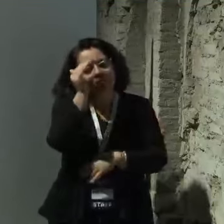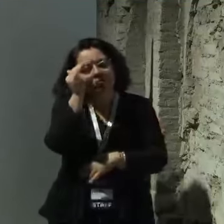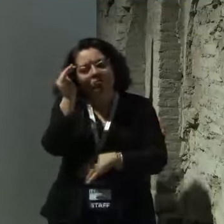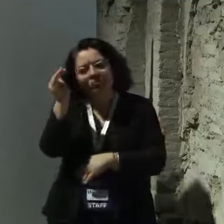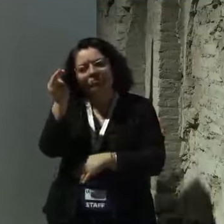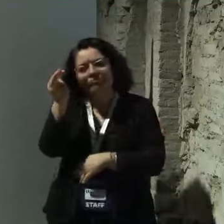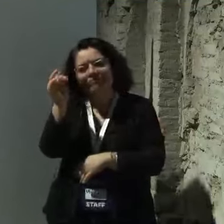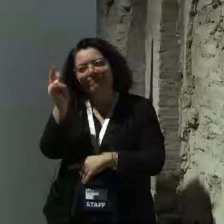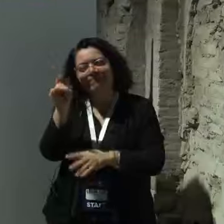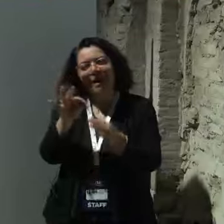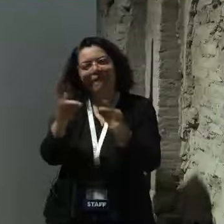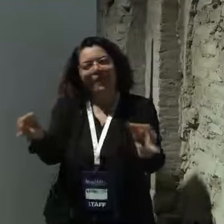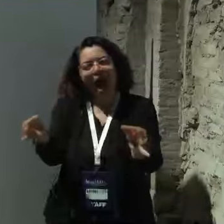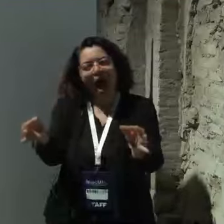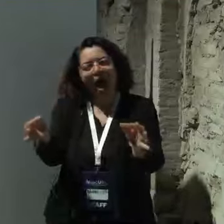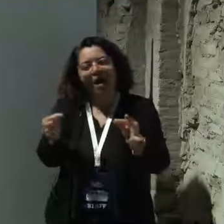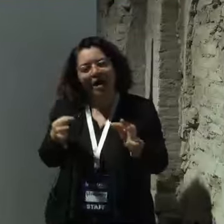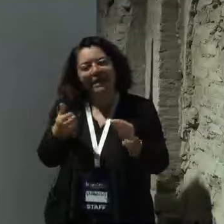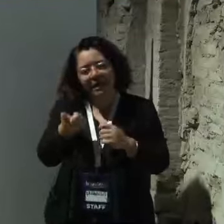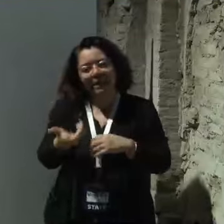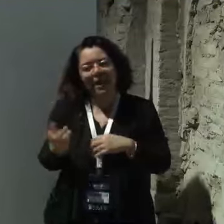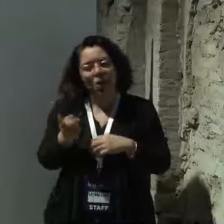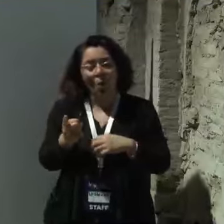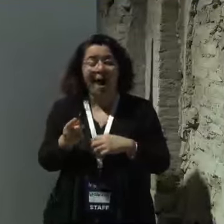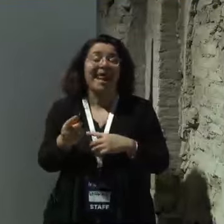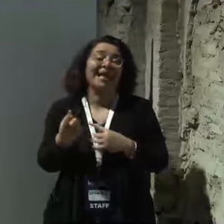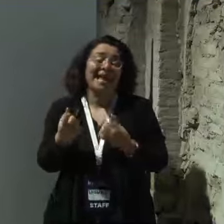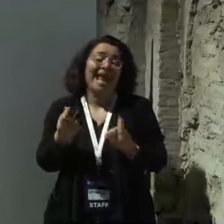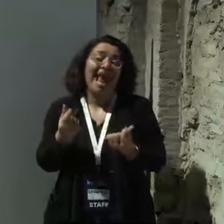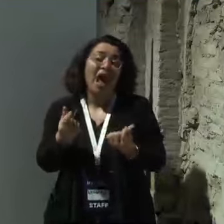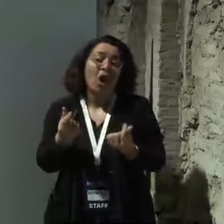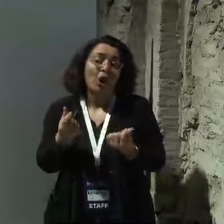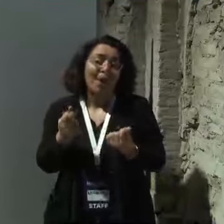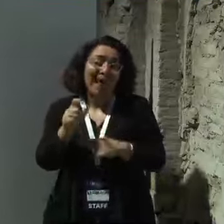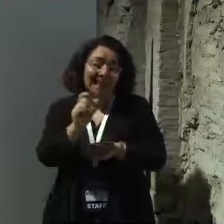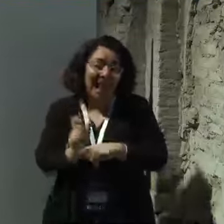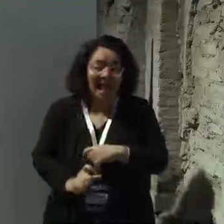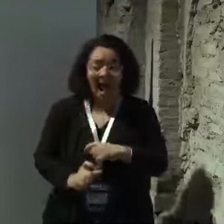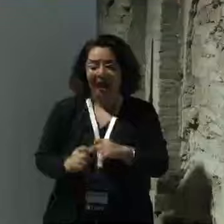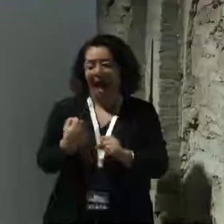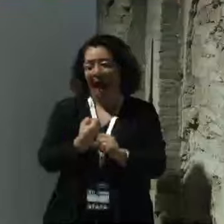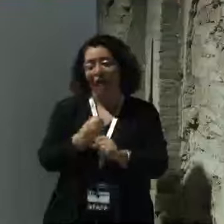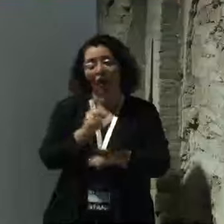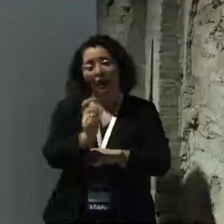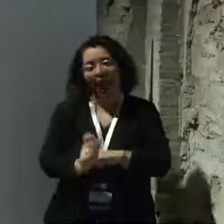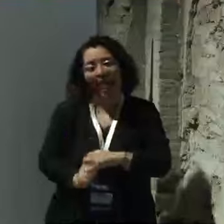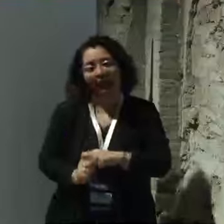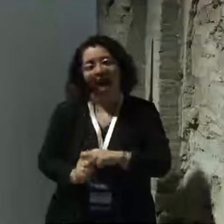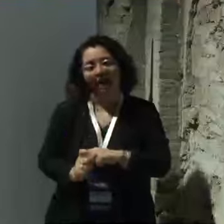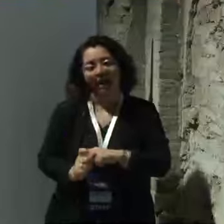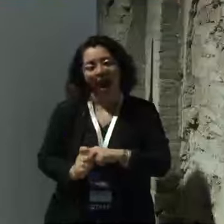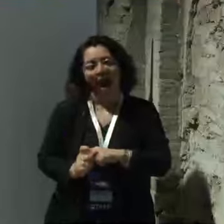che è evidente che l'Italia, l'economia italiana le imprese italiane, il lavoro italiano va avanti da sempre